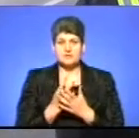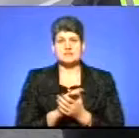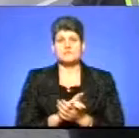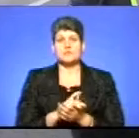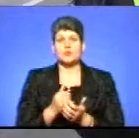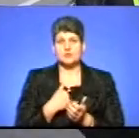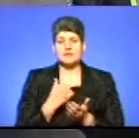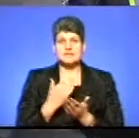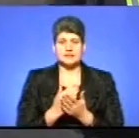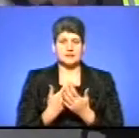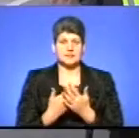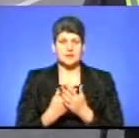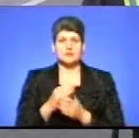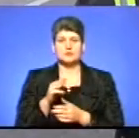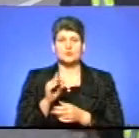Є у нас такий прилад.